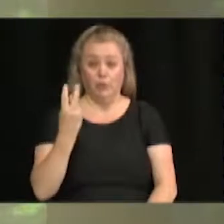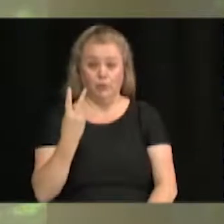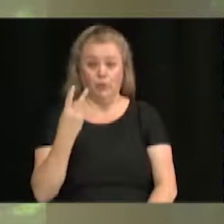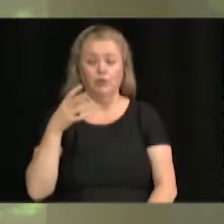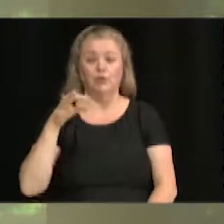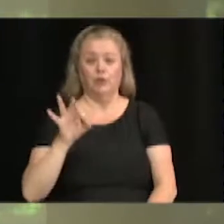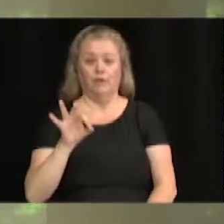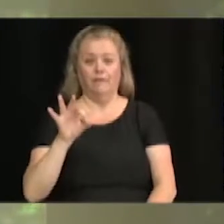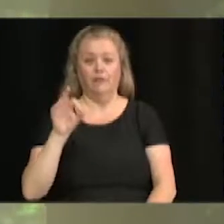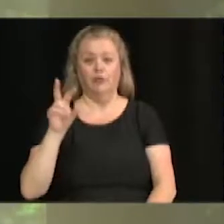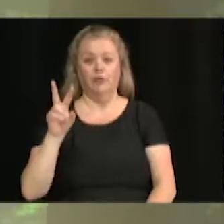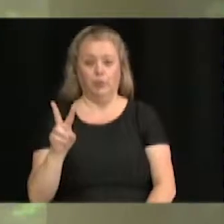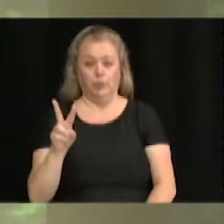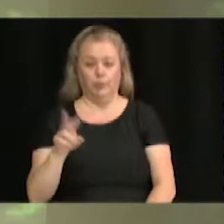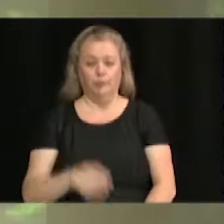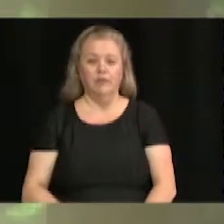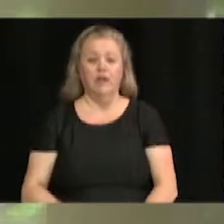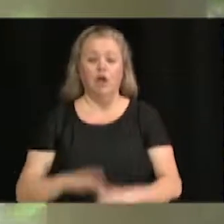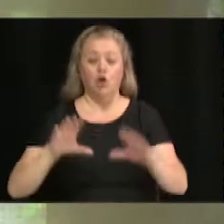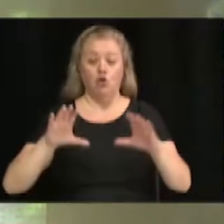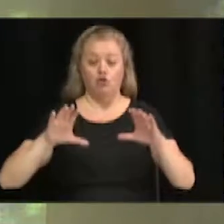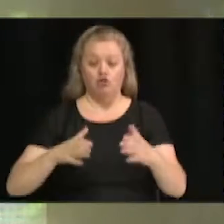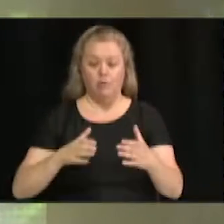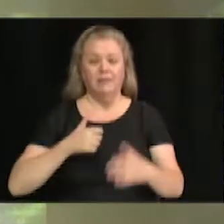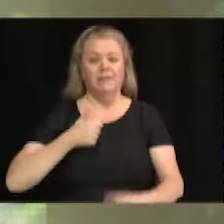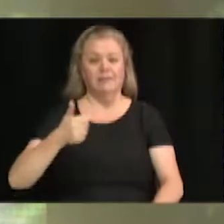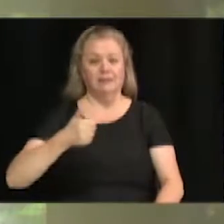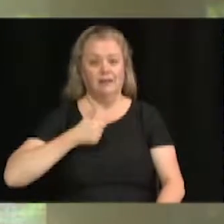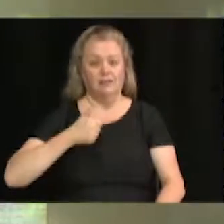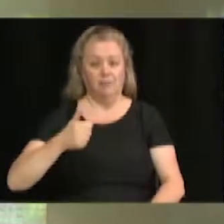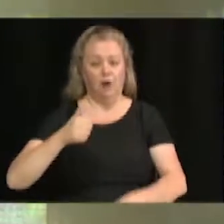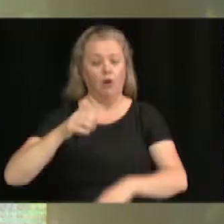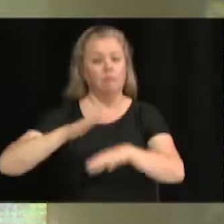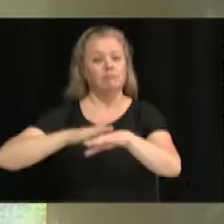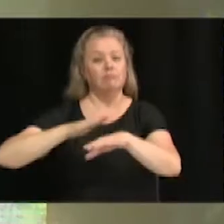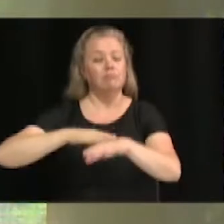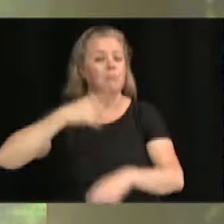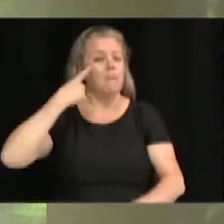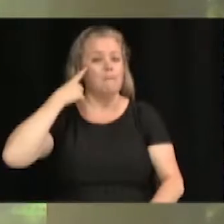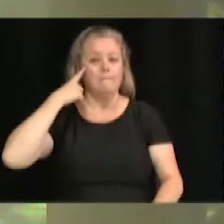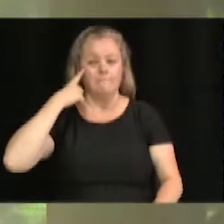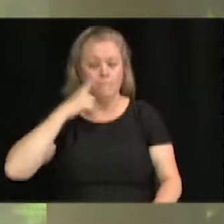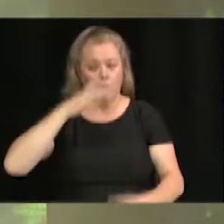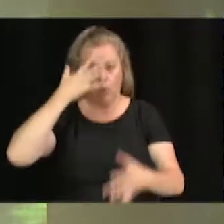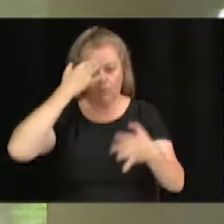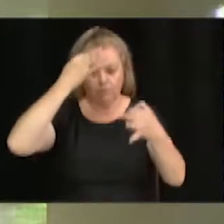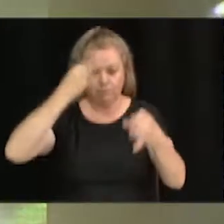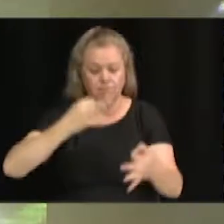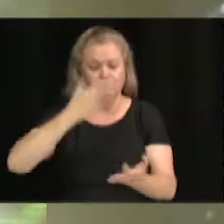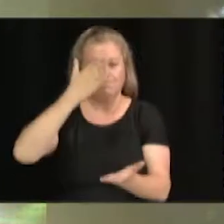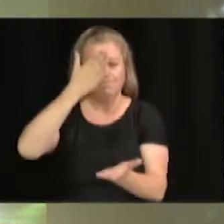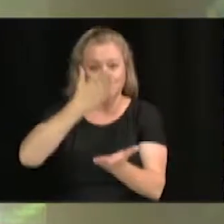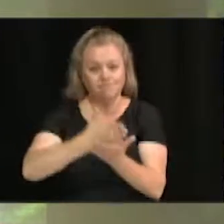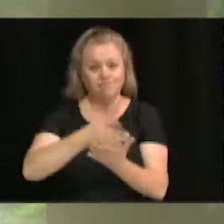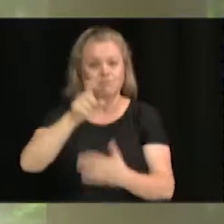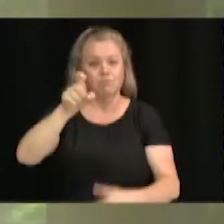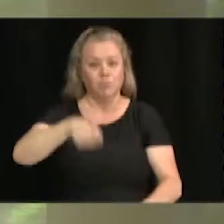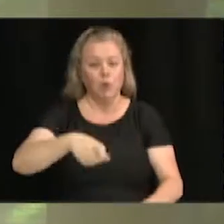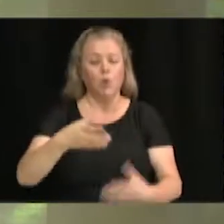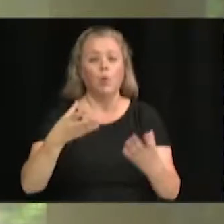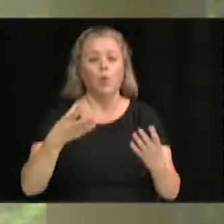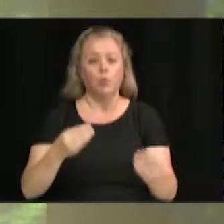.2. Recommandations du comité des transports visant à décréter un arrêt obligatoire à l'intersection des rues Campania et